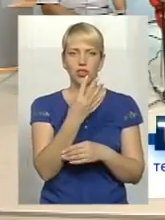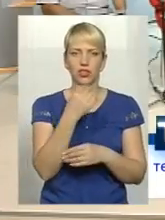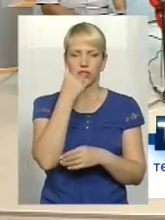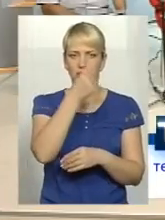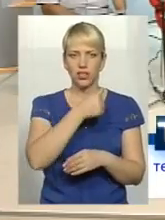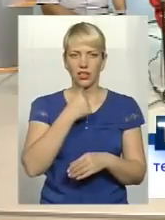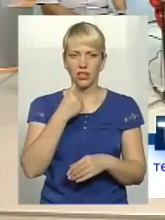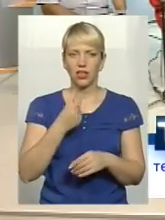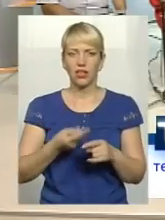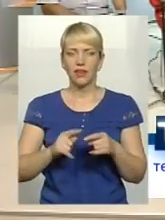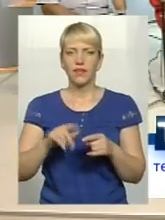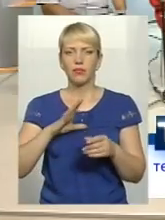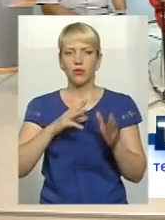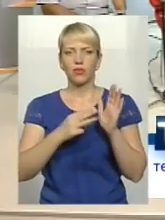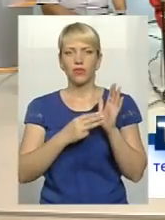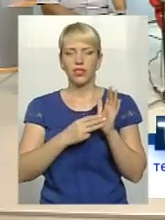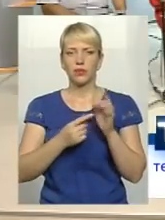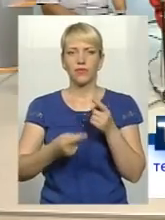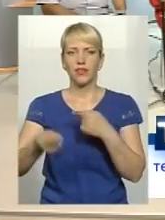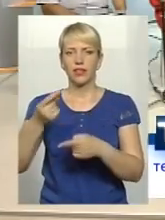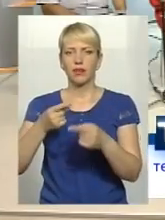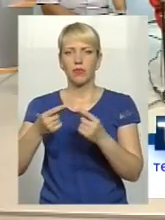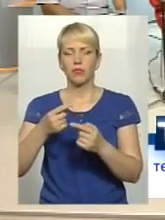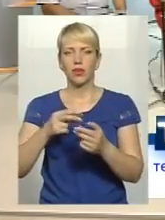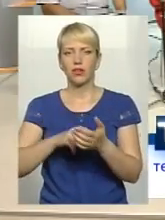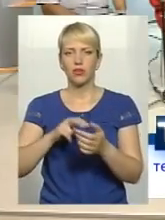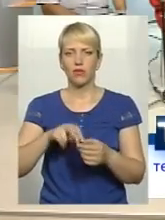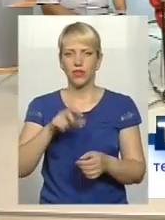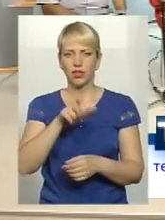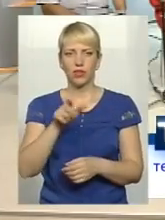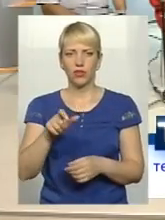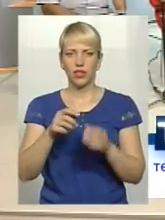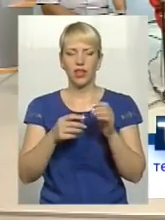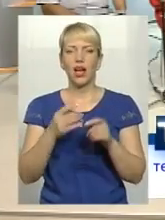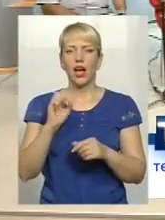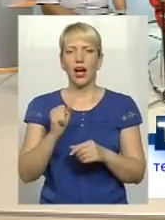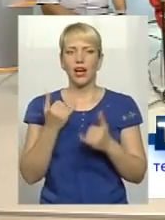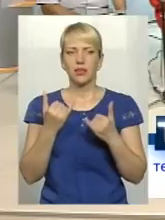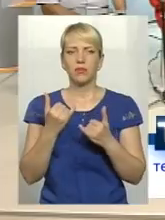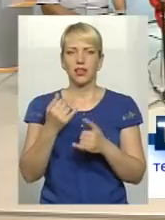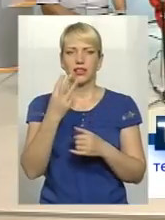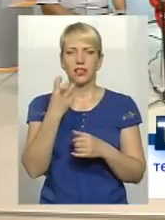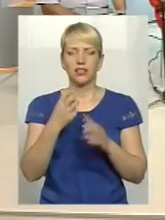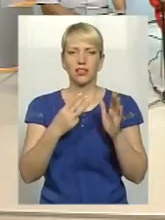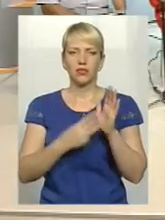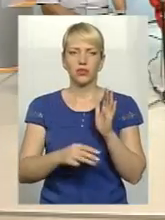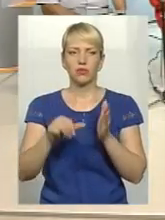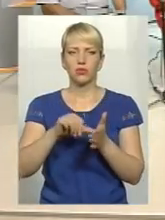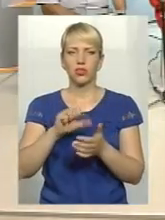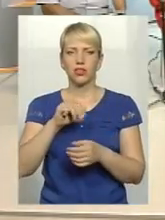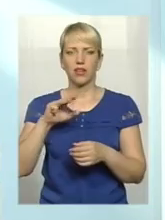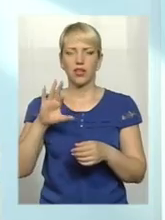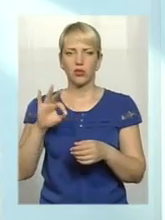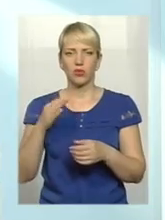це були 8 демобілізованих учасників, то на сьогодні близько 388 учасників АТО вже